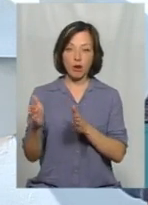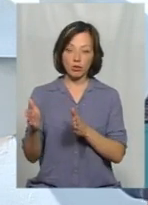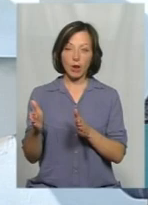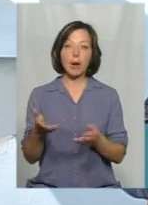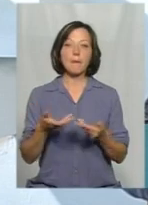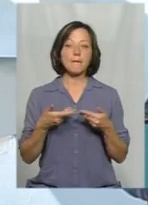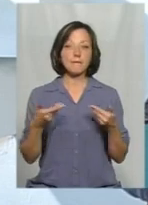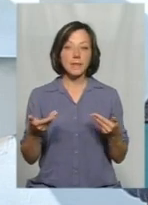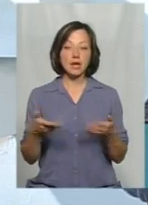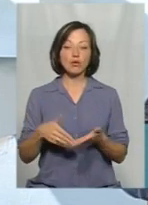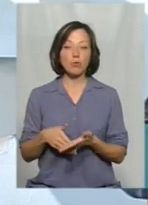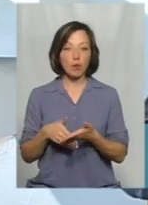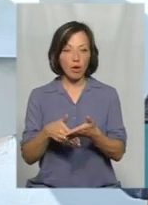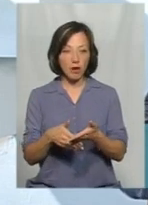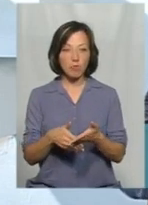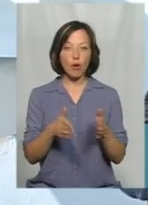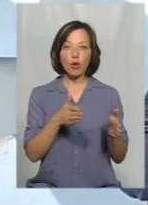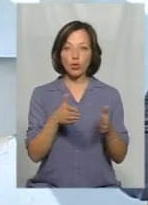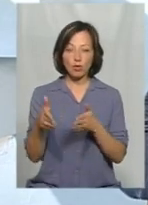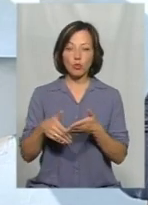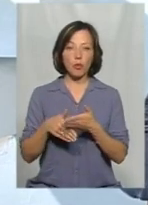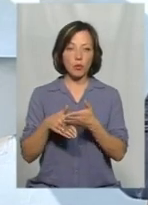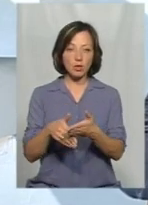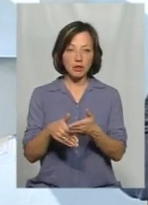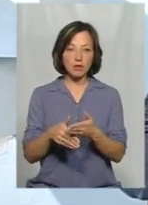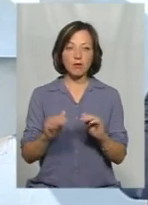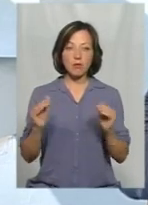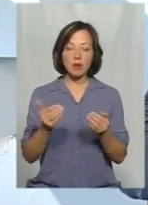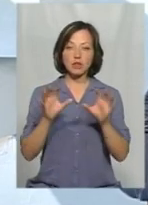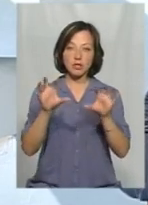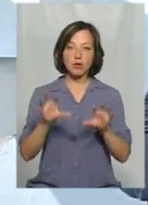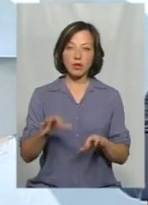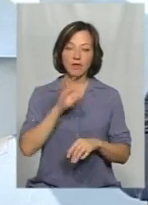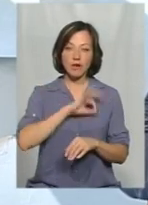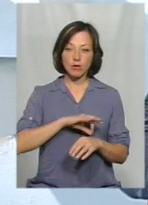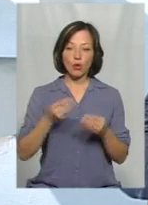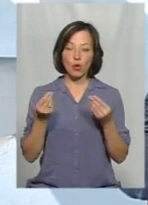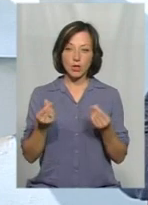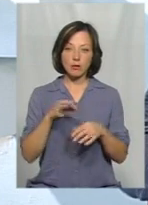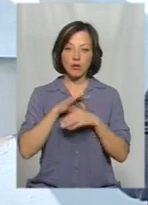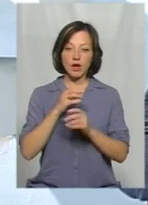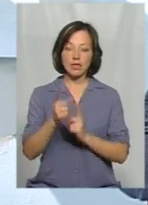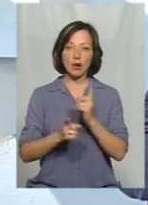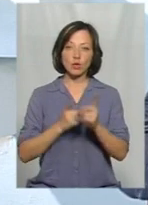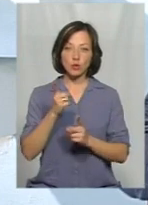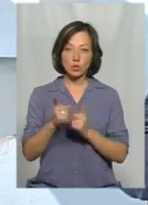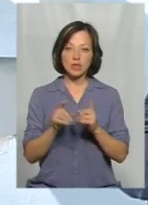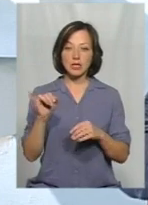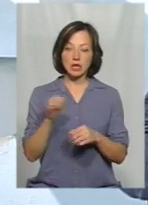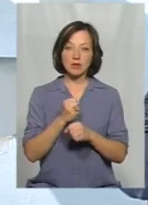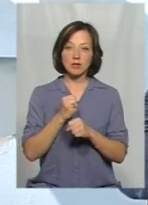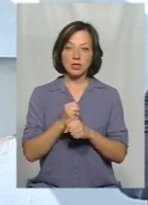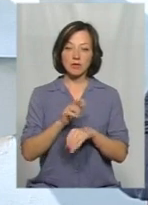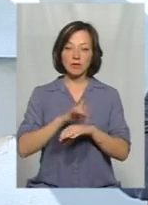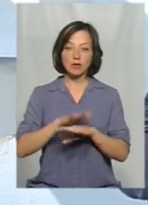Ми допомагаємо і готові допомогти у межах закону використати кошти, провести реконструкцію і вжити